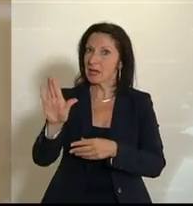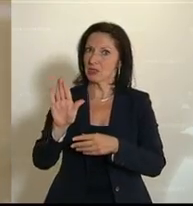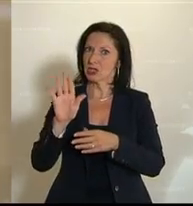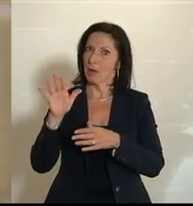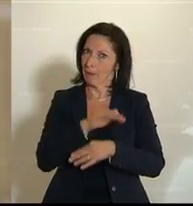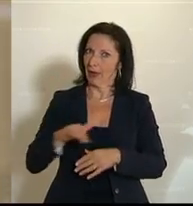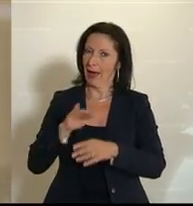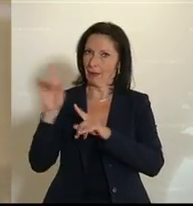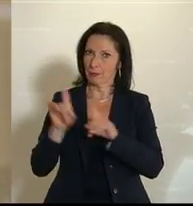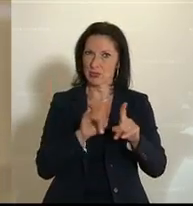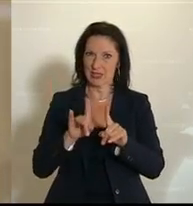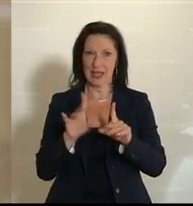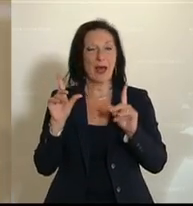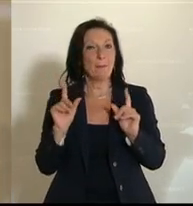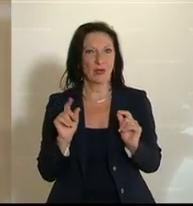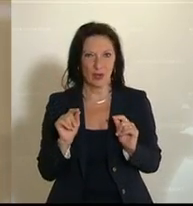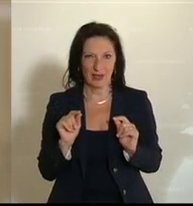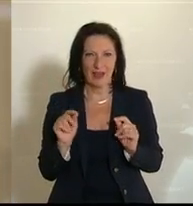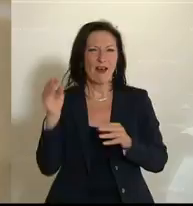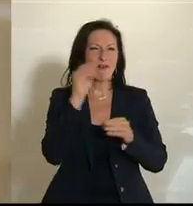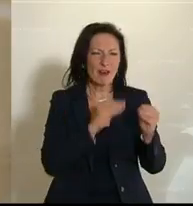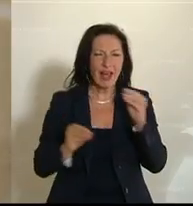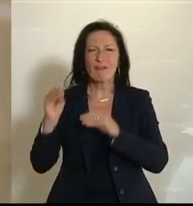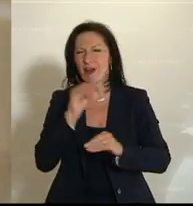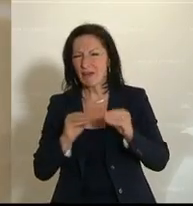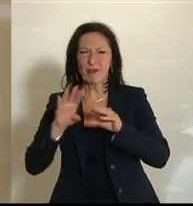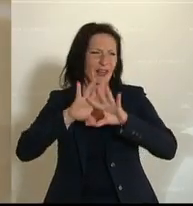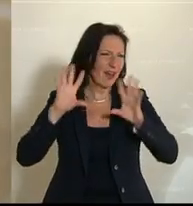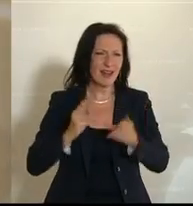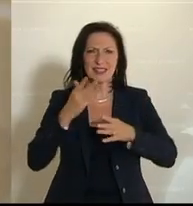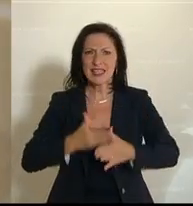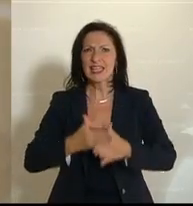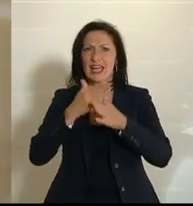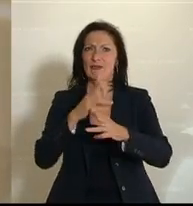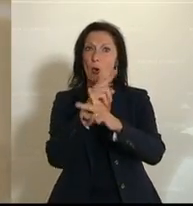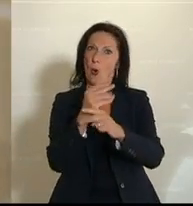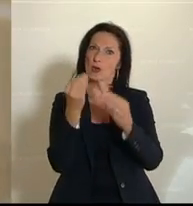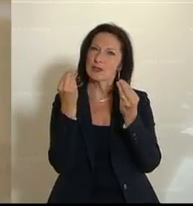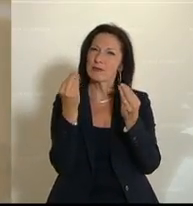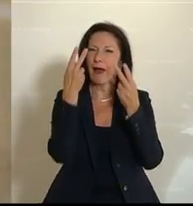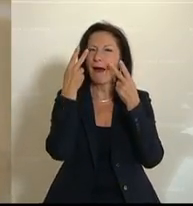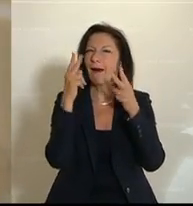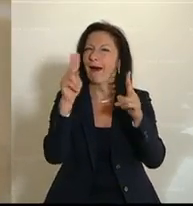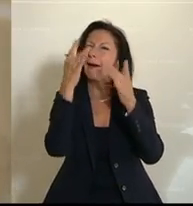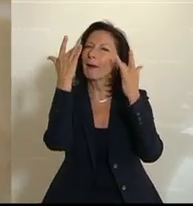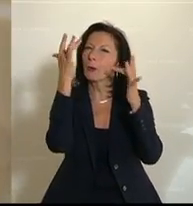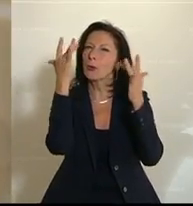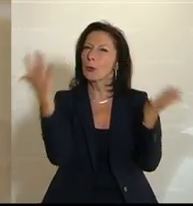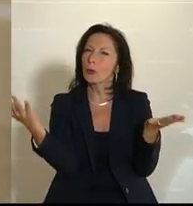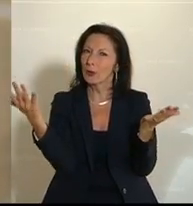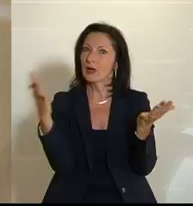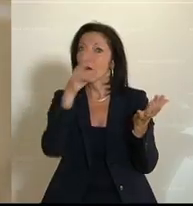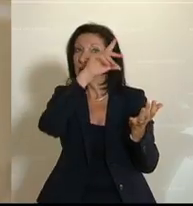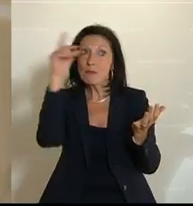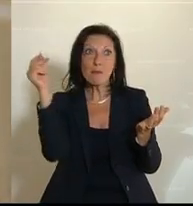machen Österreich zu einem Kulturland, weil sie so viele Menschen erreichen, bereichern, weil aus dieser Breite